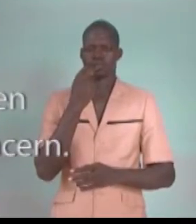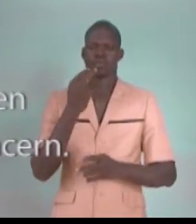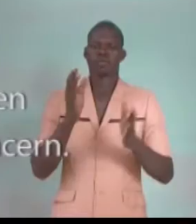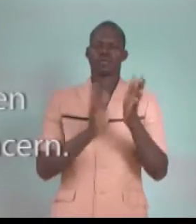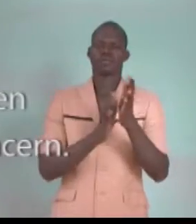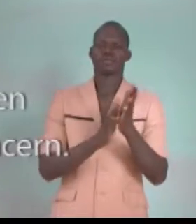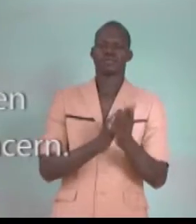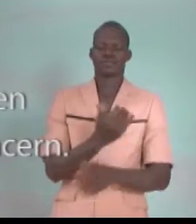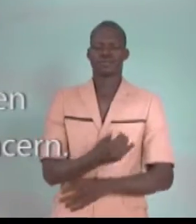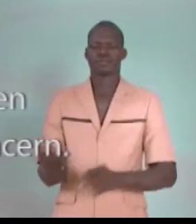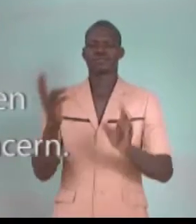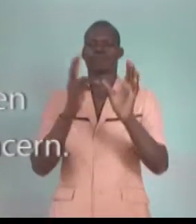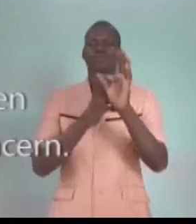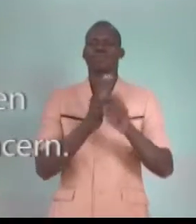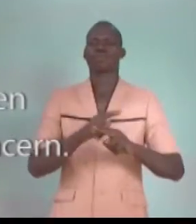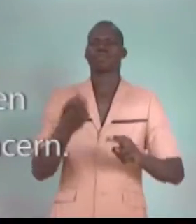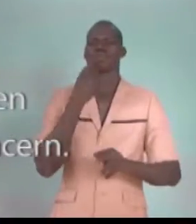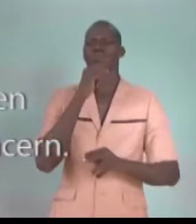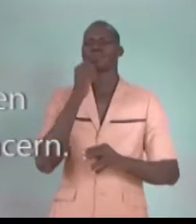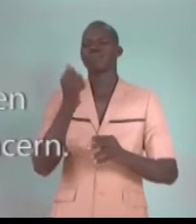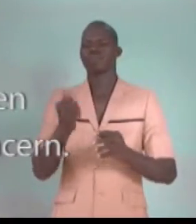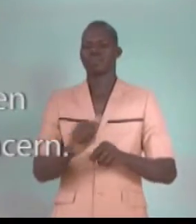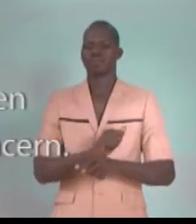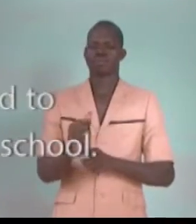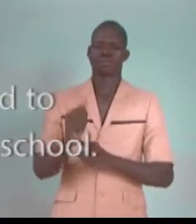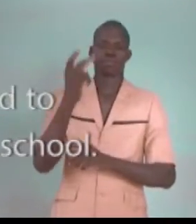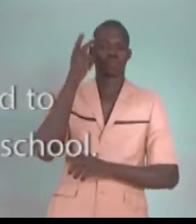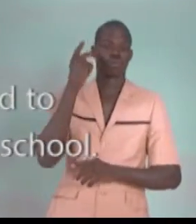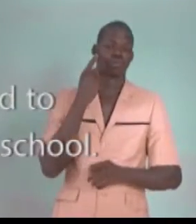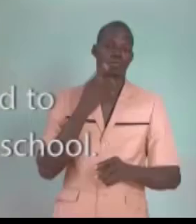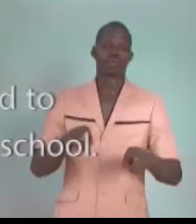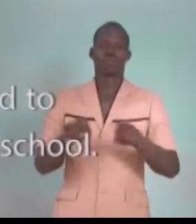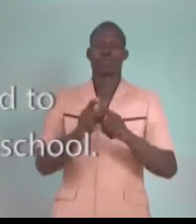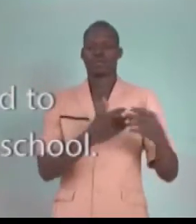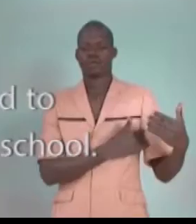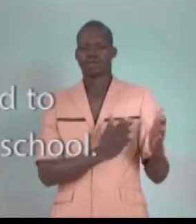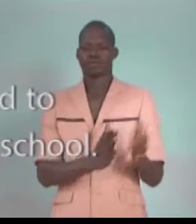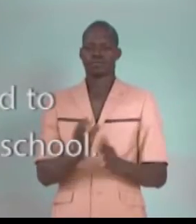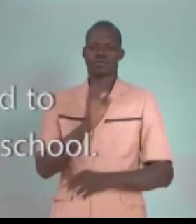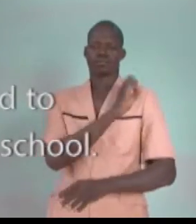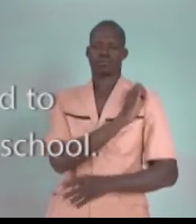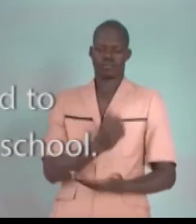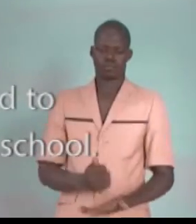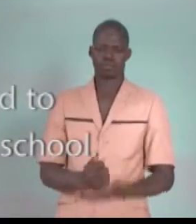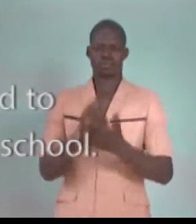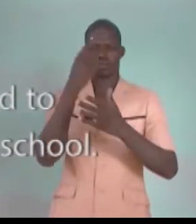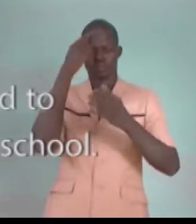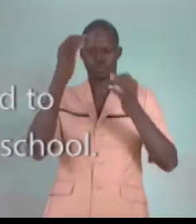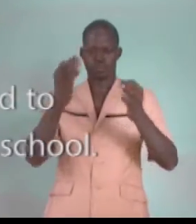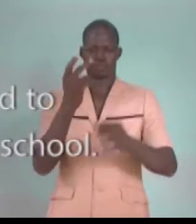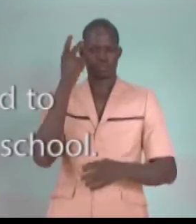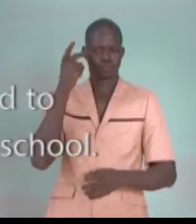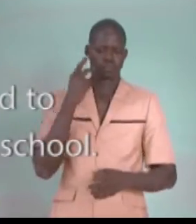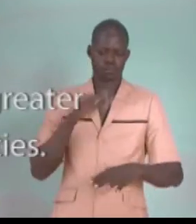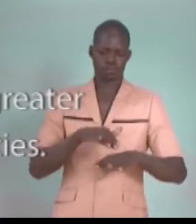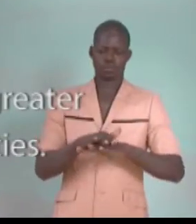La scolarisation de l'enfant handicapé ne doit pas être seulement l'affaire des parents, à l'instar du voisin d'Edouard qui a aidé à la décision des parents de